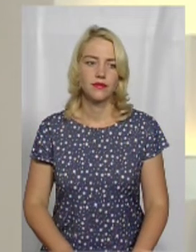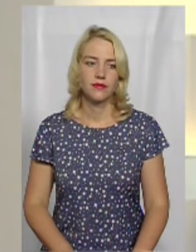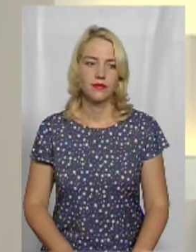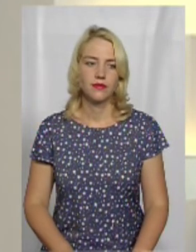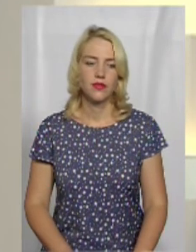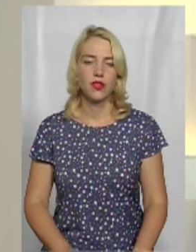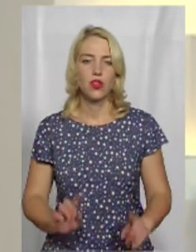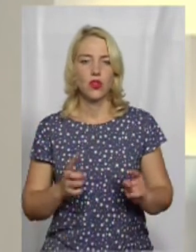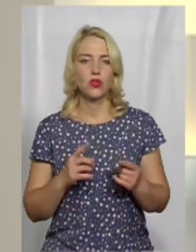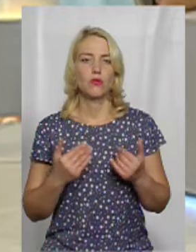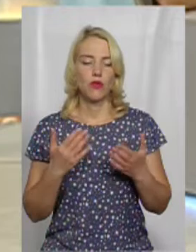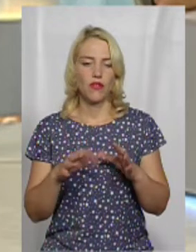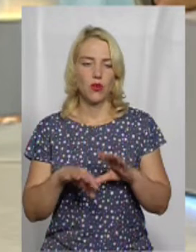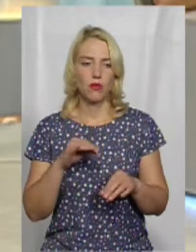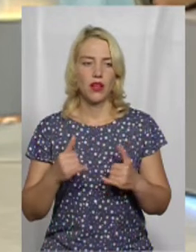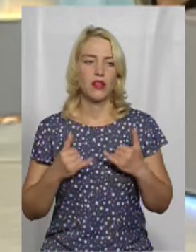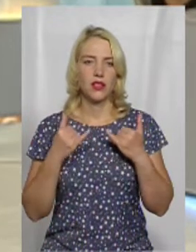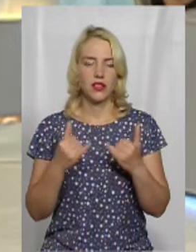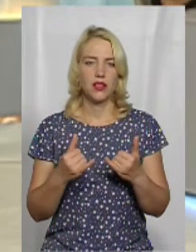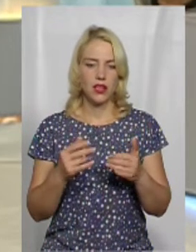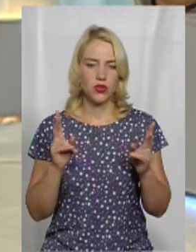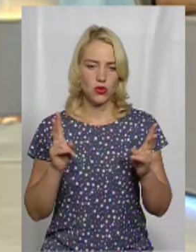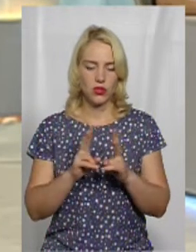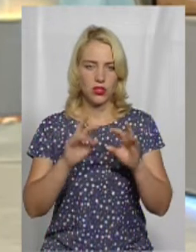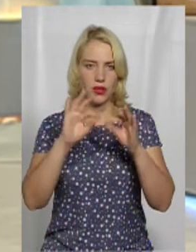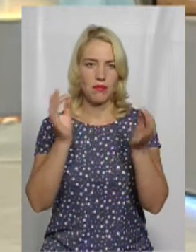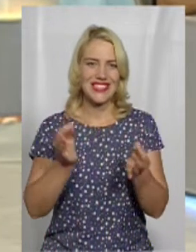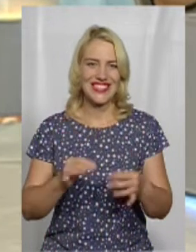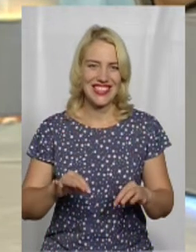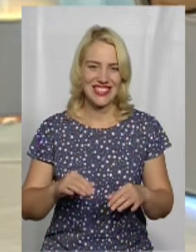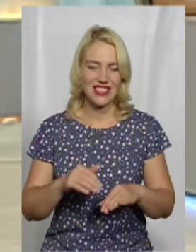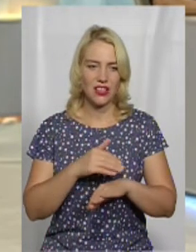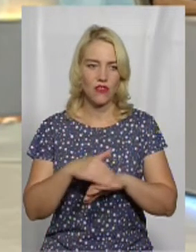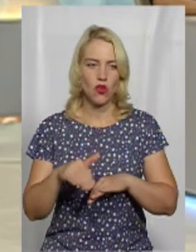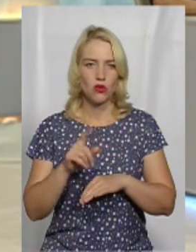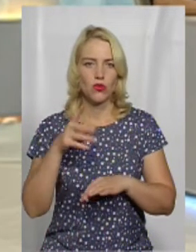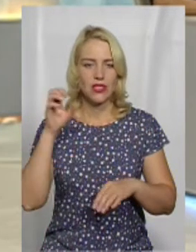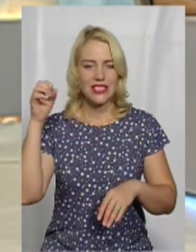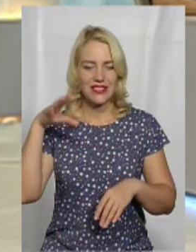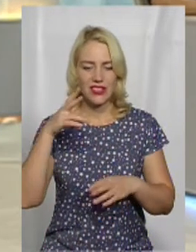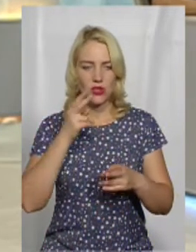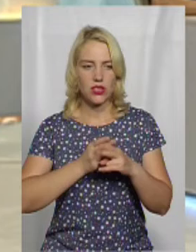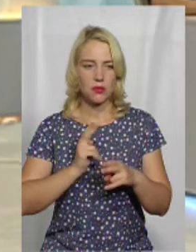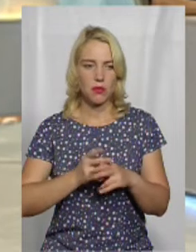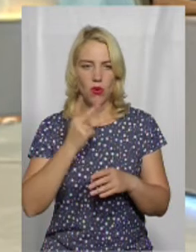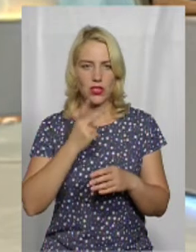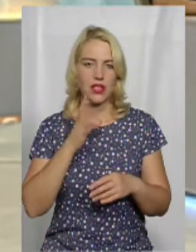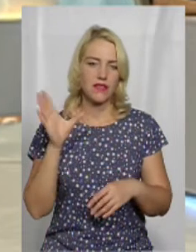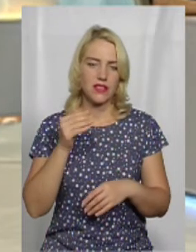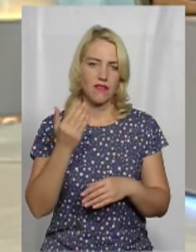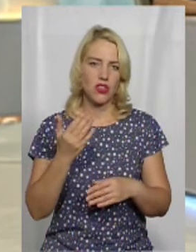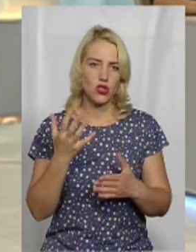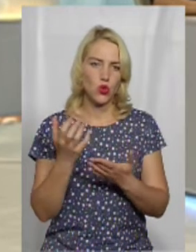Чому ви обрали для зустрічі саме Мистецький двор, де світло трошки завадило показати всі ваші успіхи?